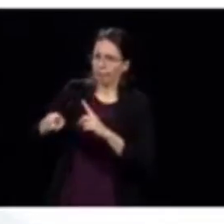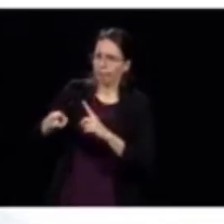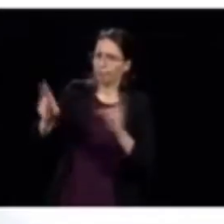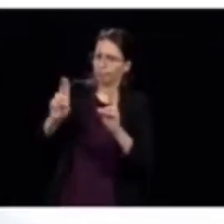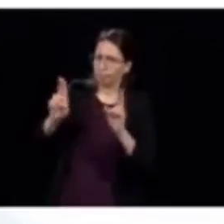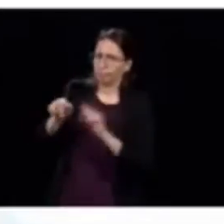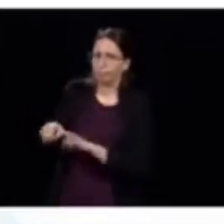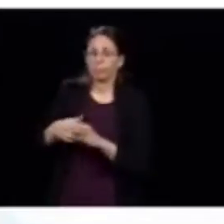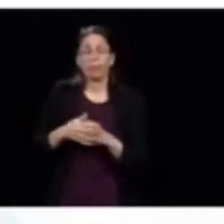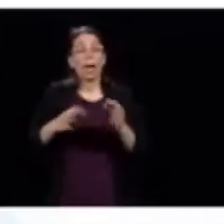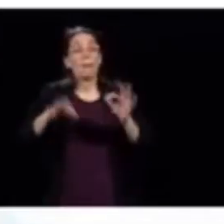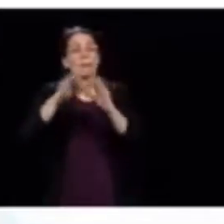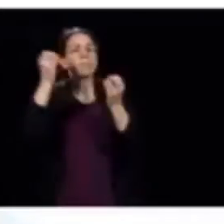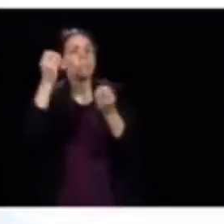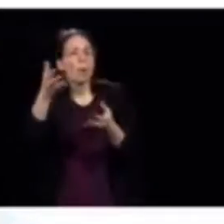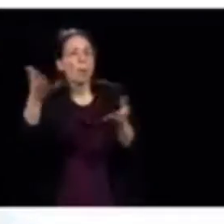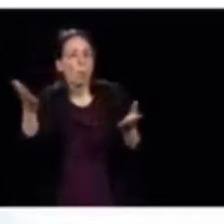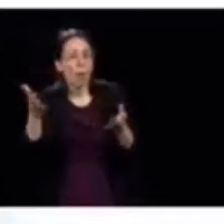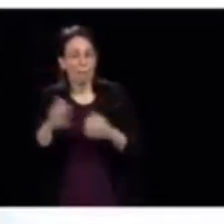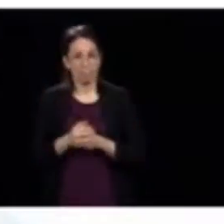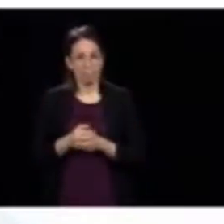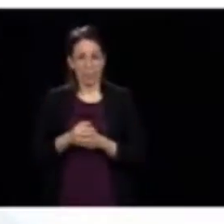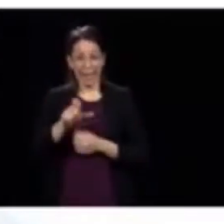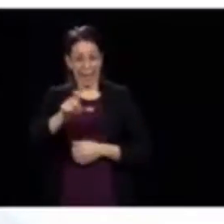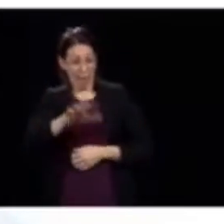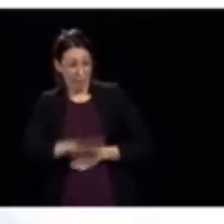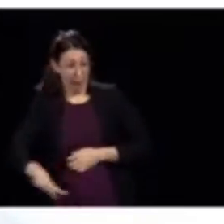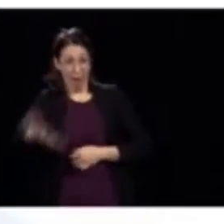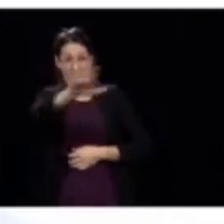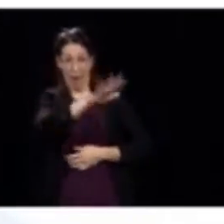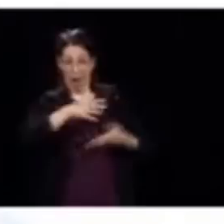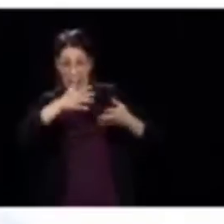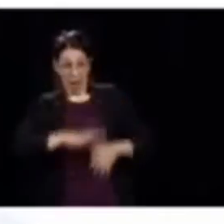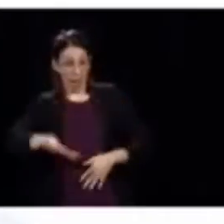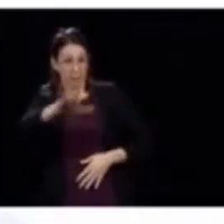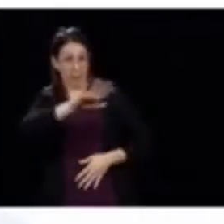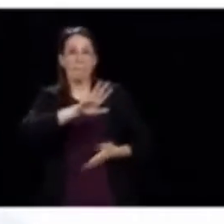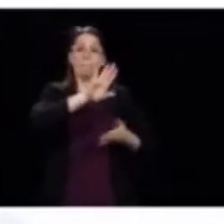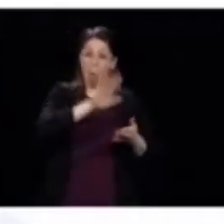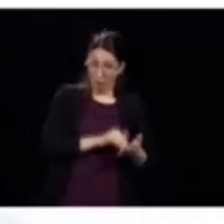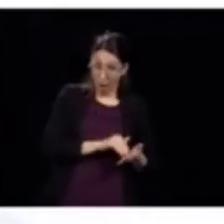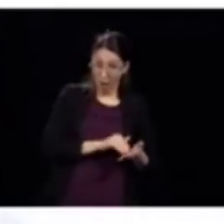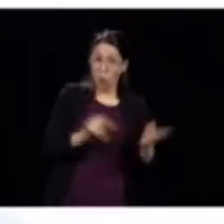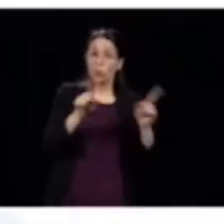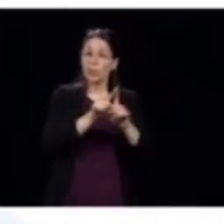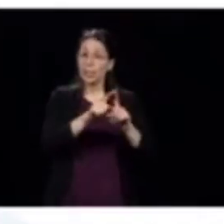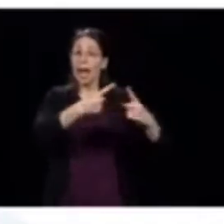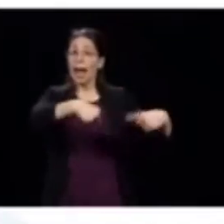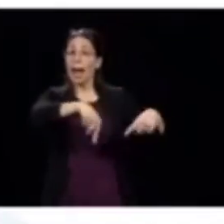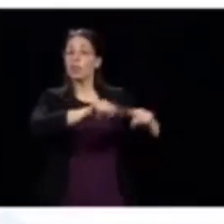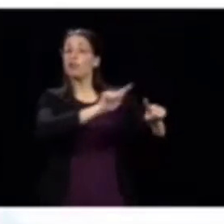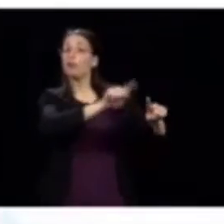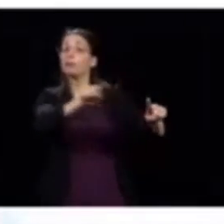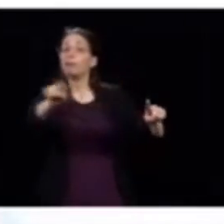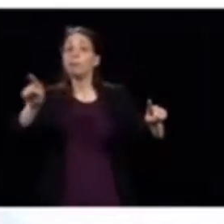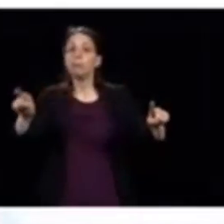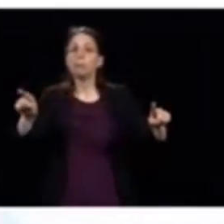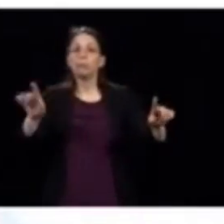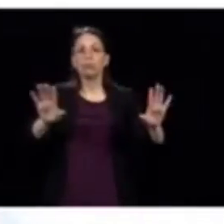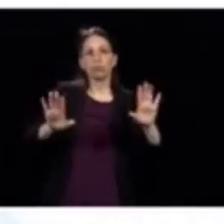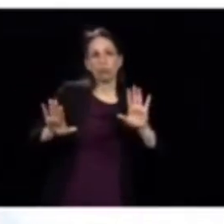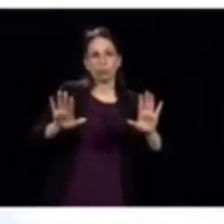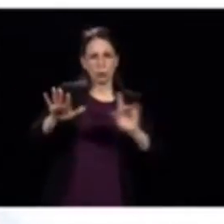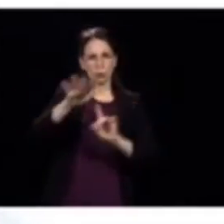Mais ce qui est important de dire, c'est que dans le reste du Québec, à Montréal et dans les régions, la